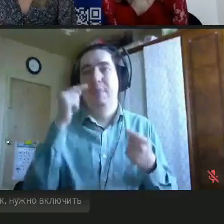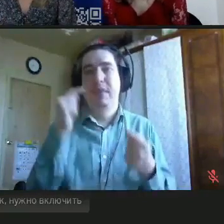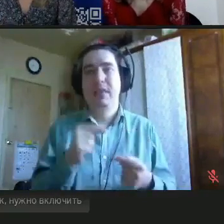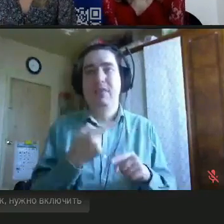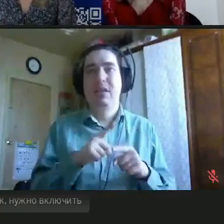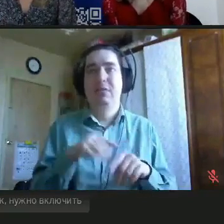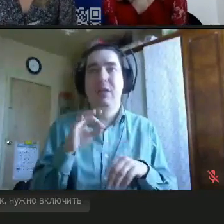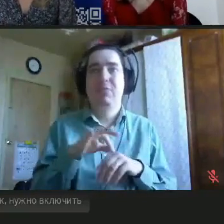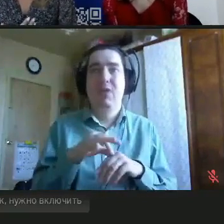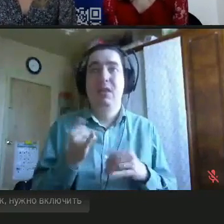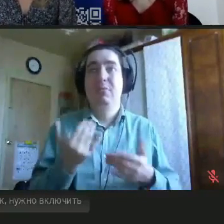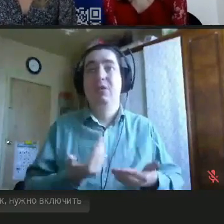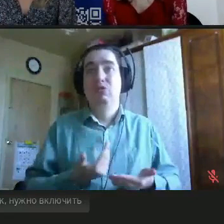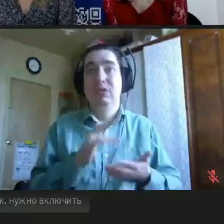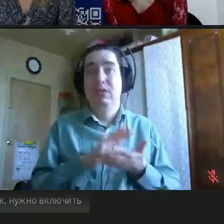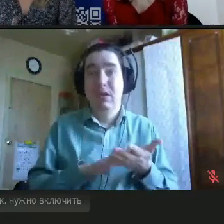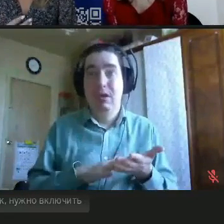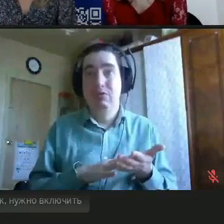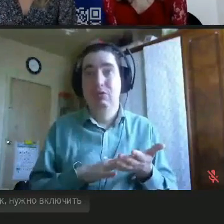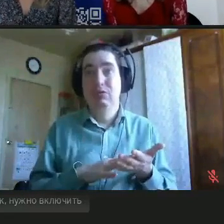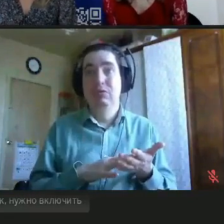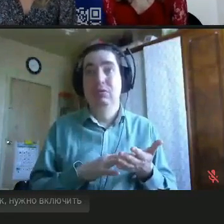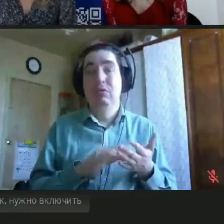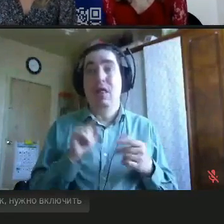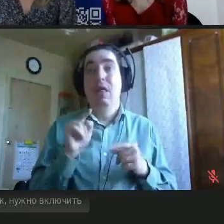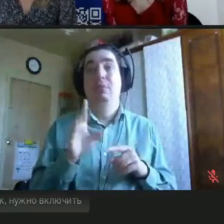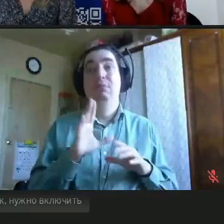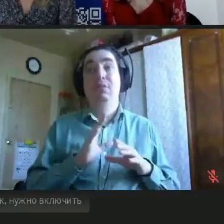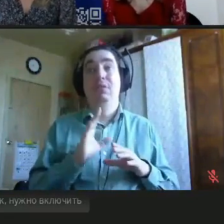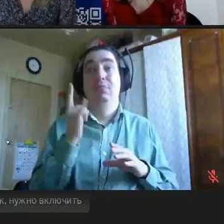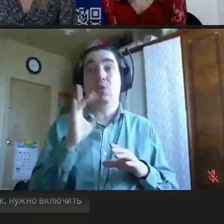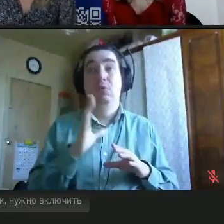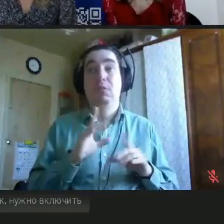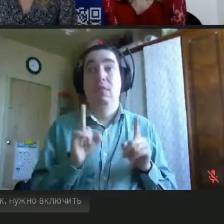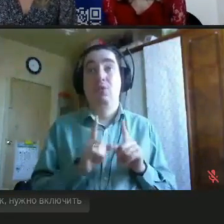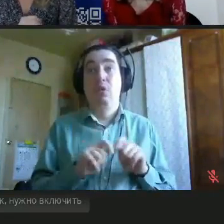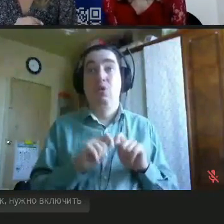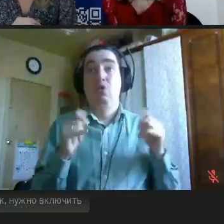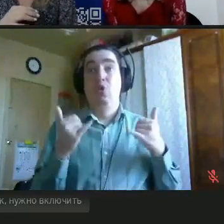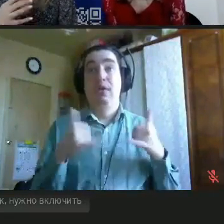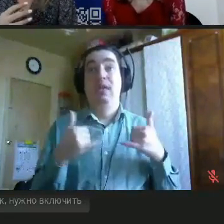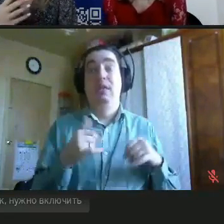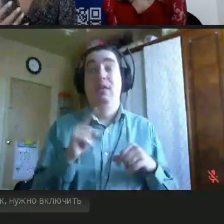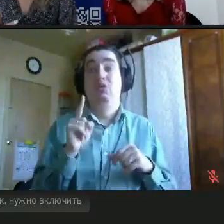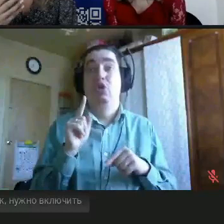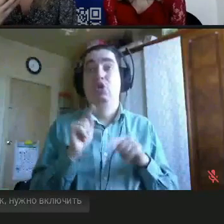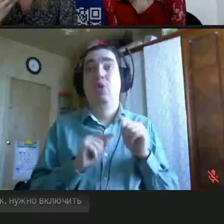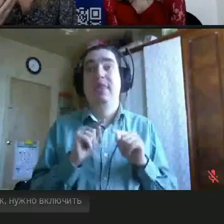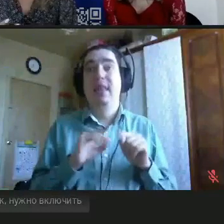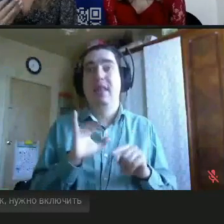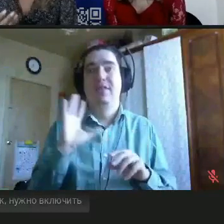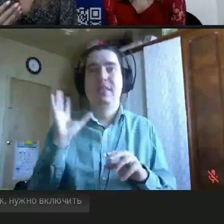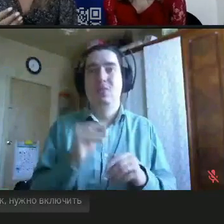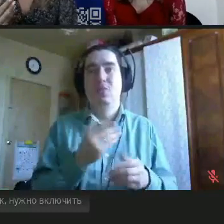заболеванием и жить всю жизнь, для него это было каким-то небольшим открытием, потому что родители всю жизнь, находясь в такой стадии отрицания,